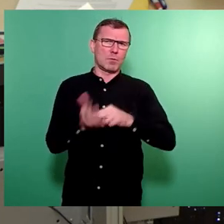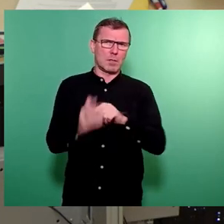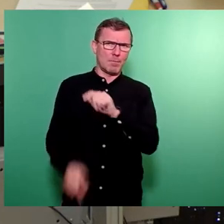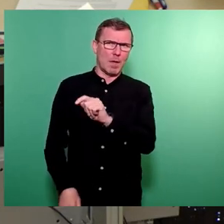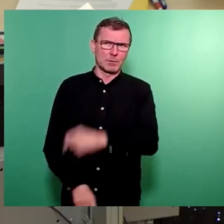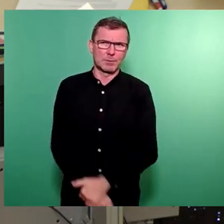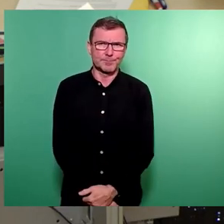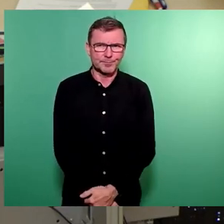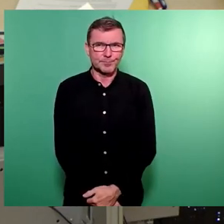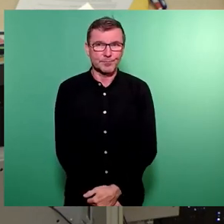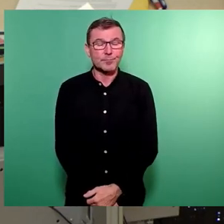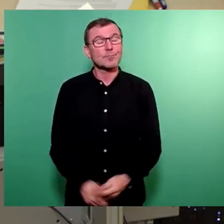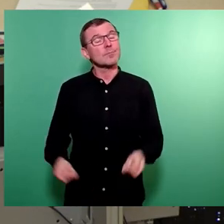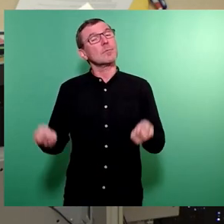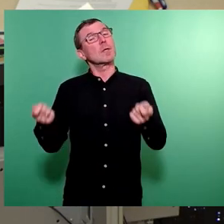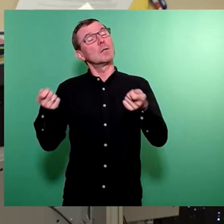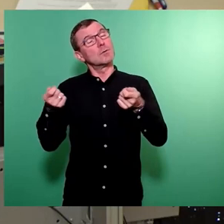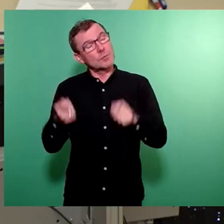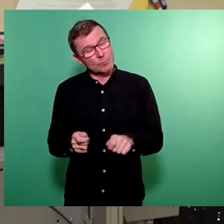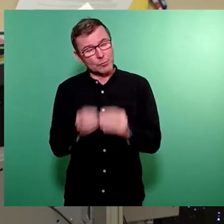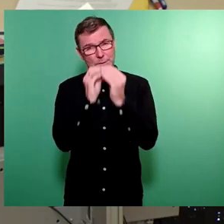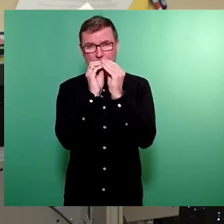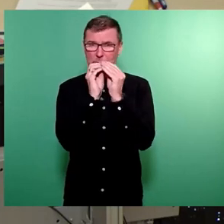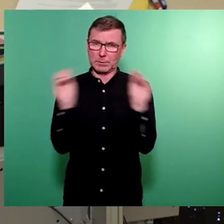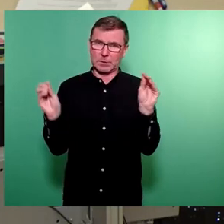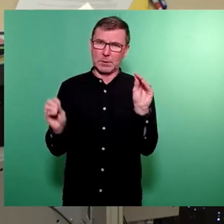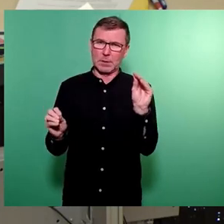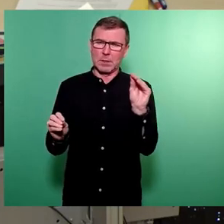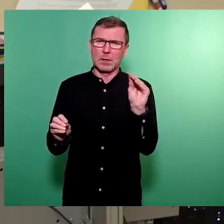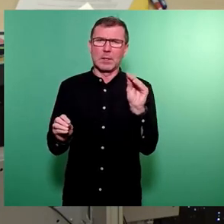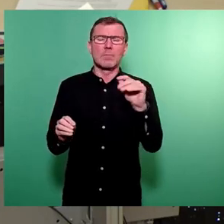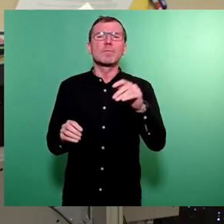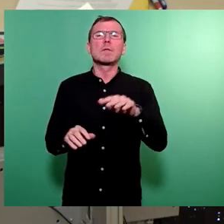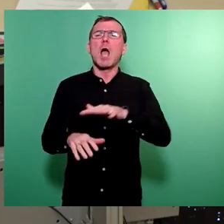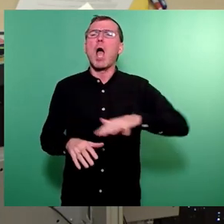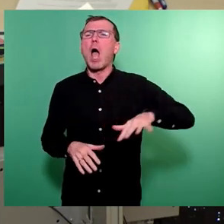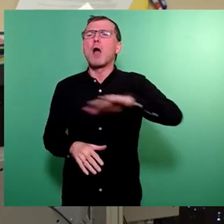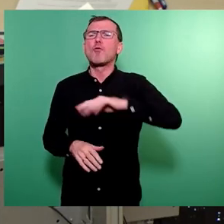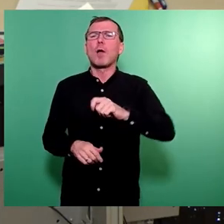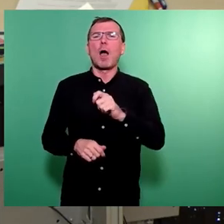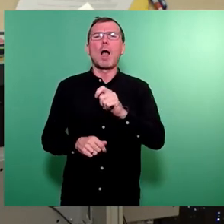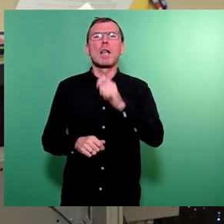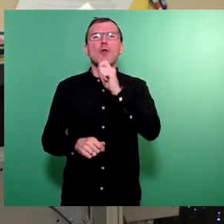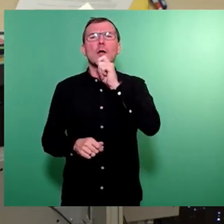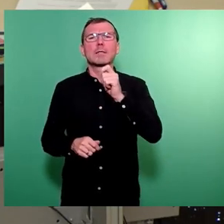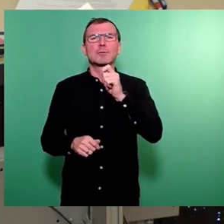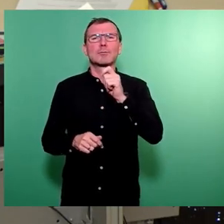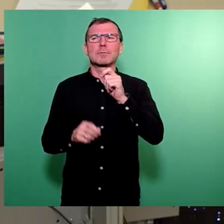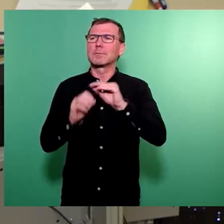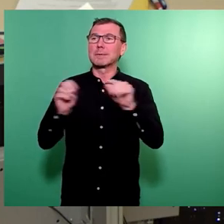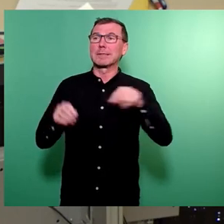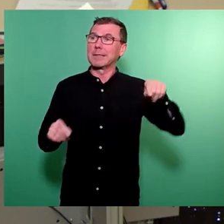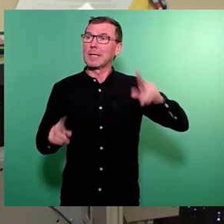Lassen Sie mich zum Schluss noch sagen, wenn Lokaljournalisten hier einen Krach herbeischreiben, den es so nicht gibt,